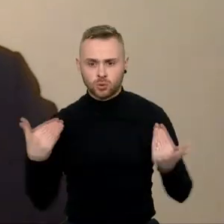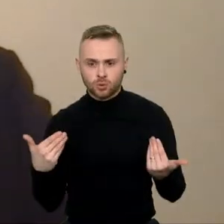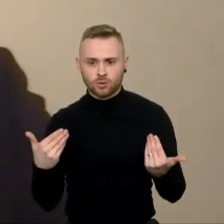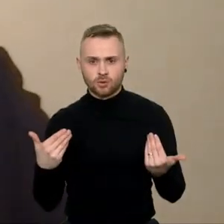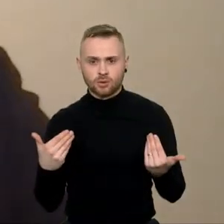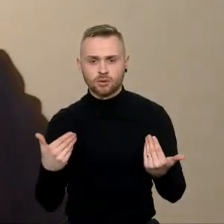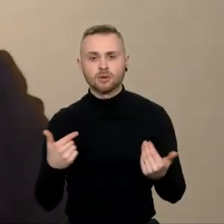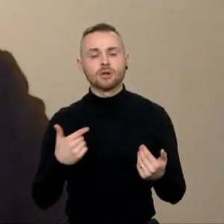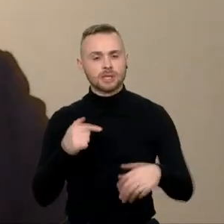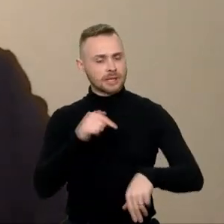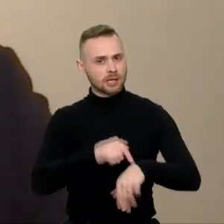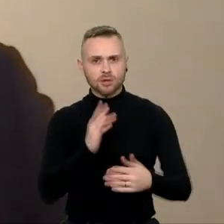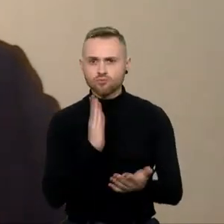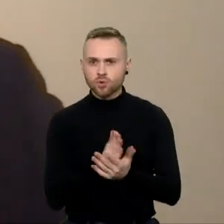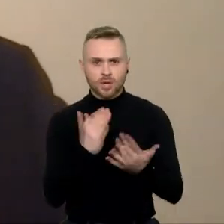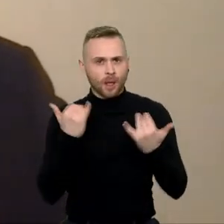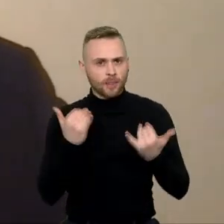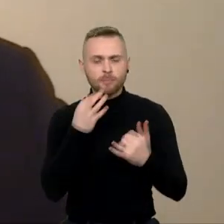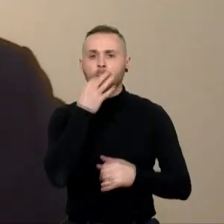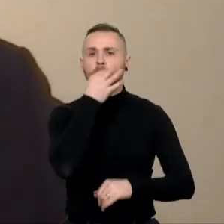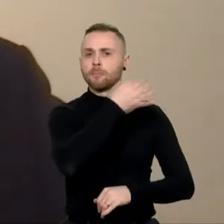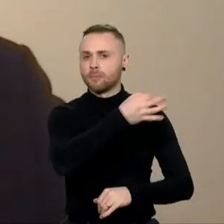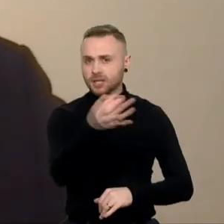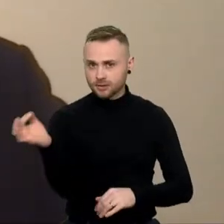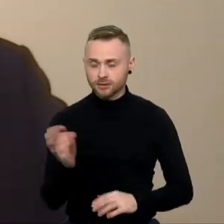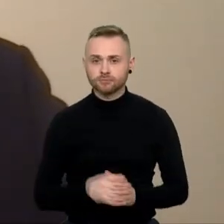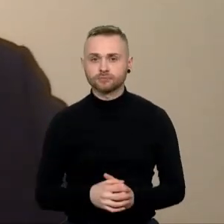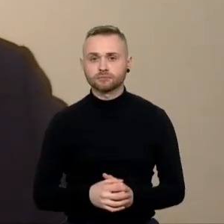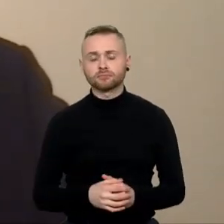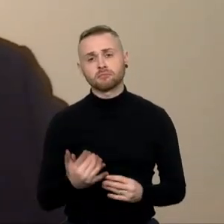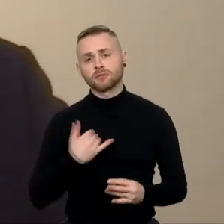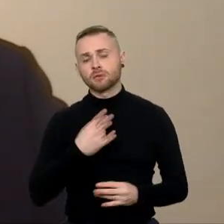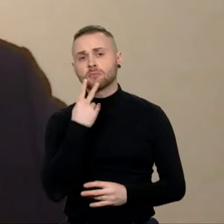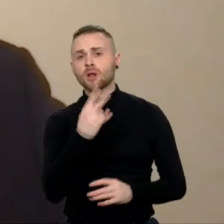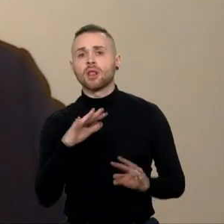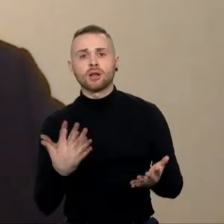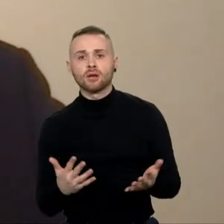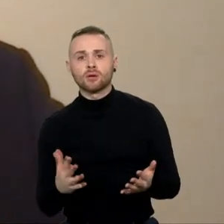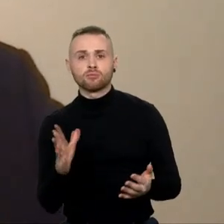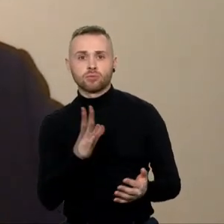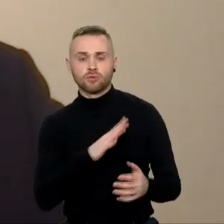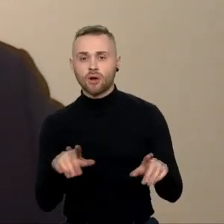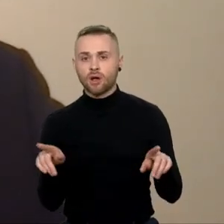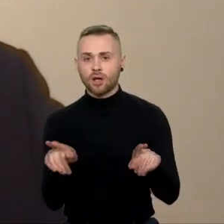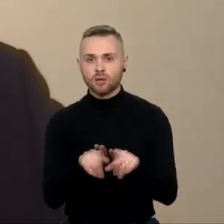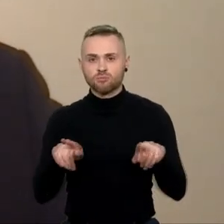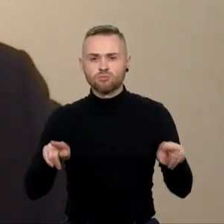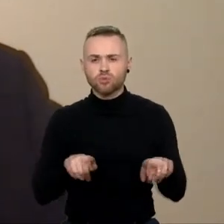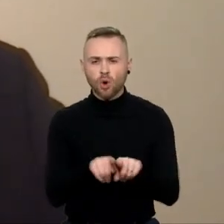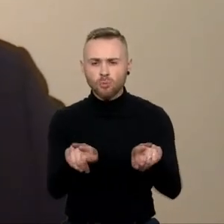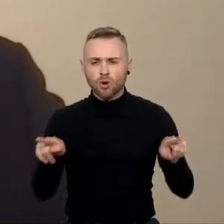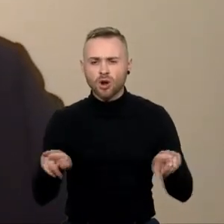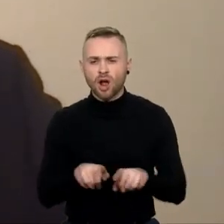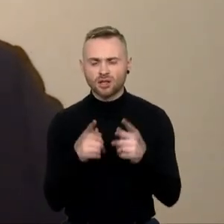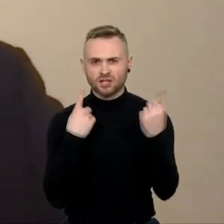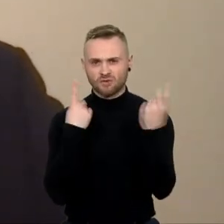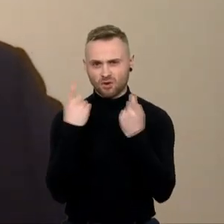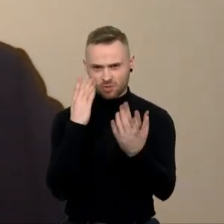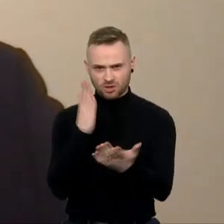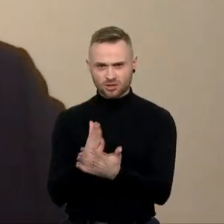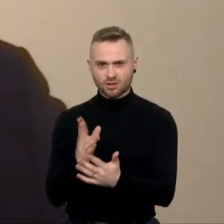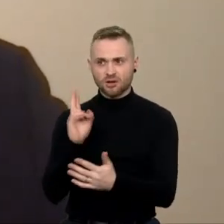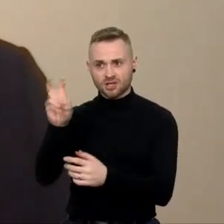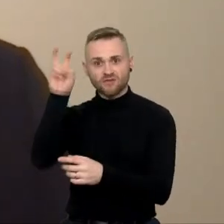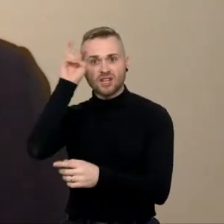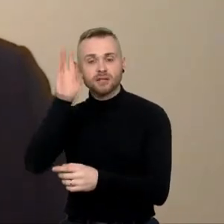momentu mes matome, kad iš esmės buvo, na, mano akimis, įteiktas užtaisytas propagandos ginklas mūsų tikrai nedraugams